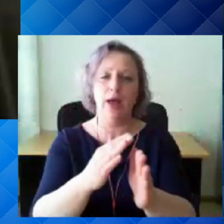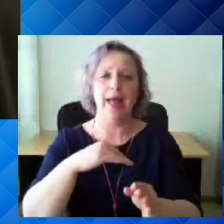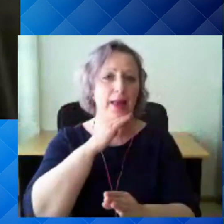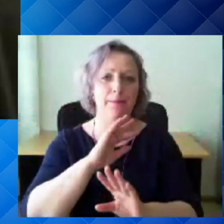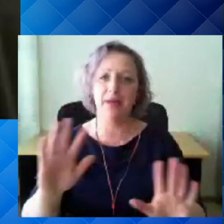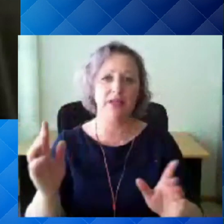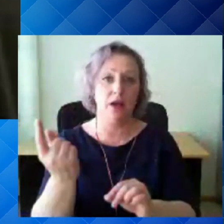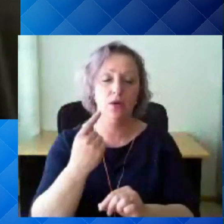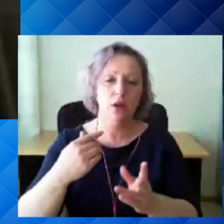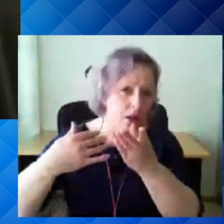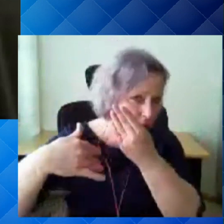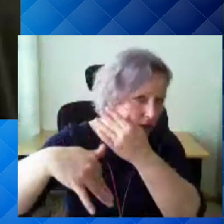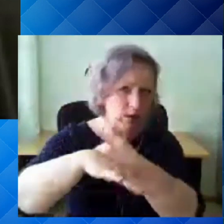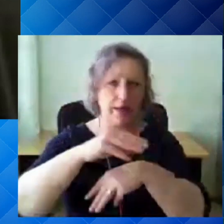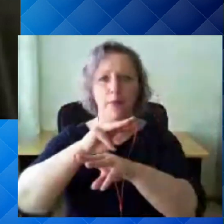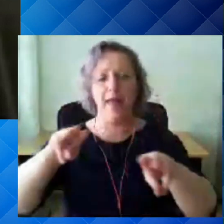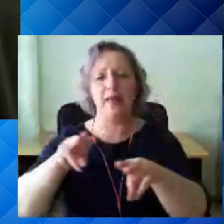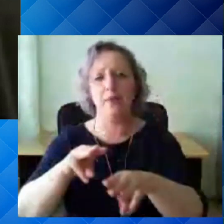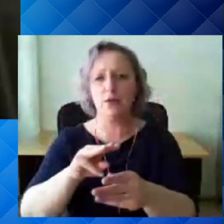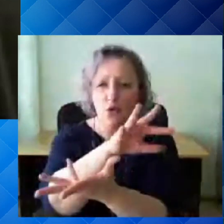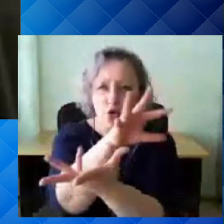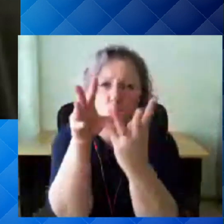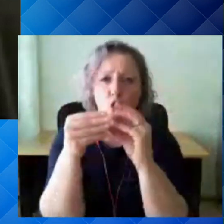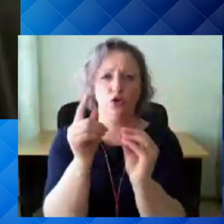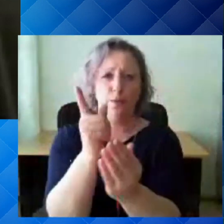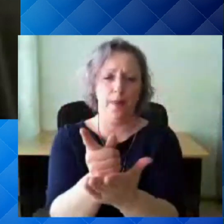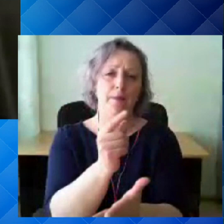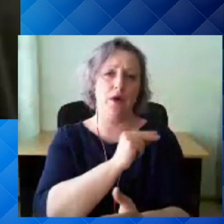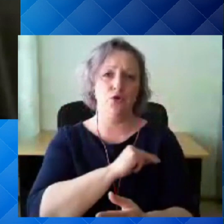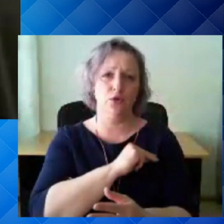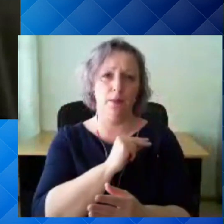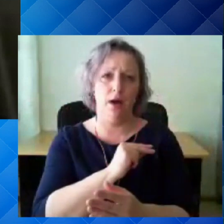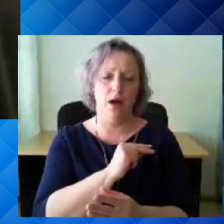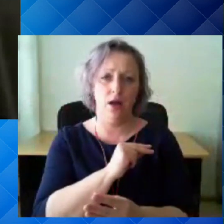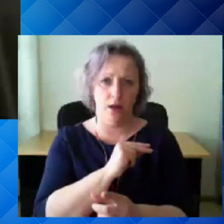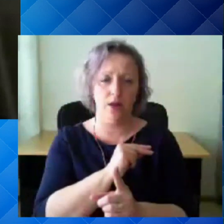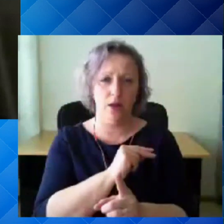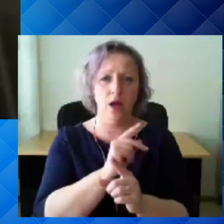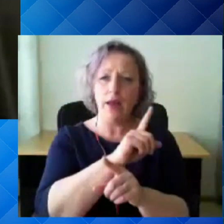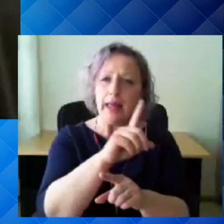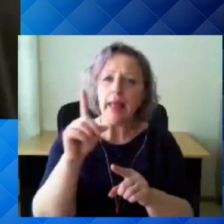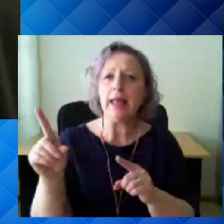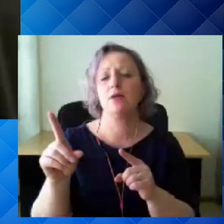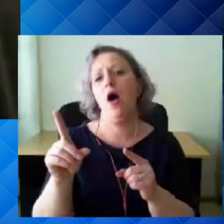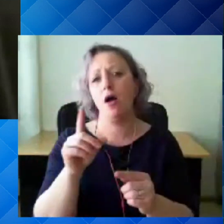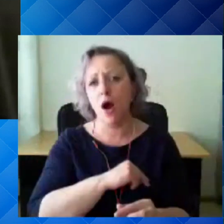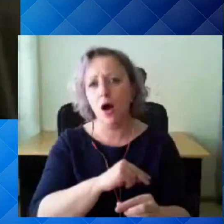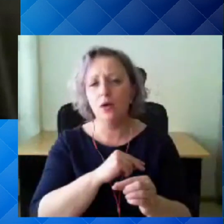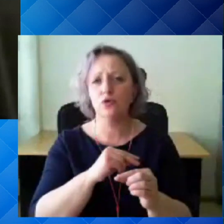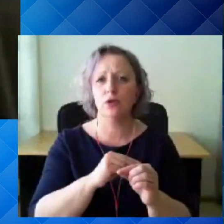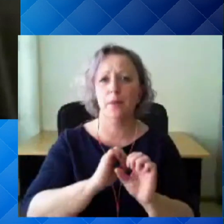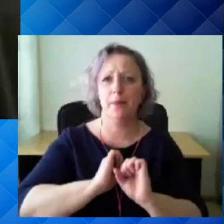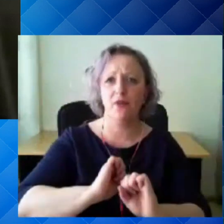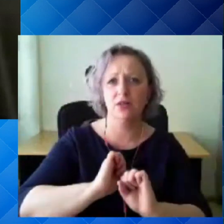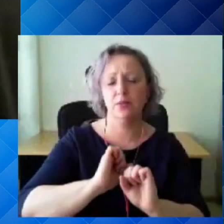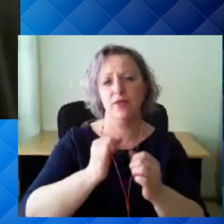soovitame, töötavad ikkagi kollektiivselt. Iga see element vähendab natukene nakkusriskid, mida